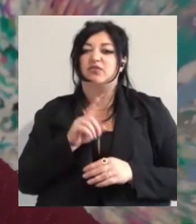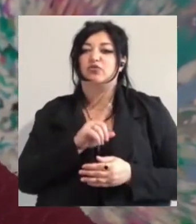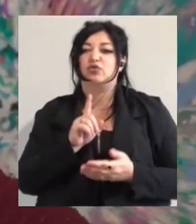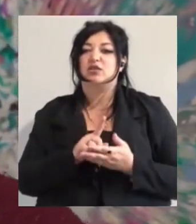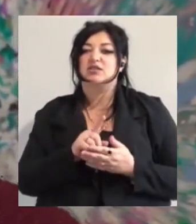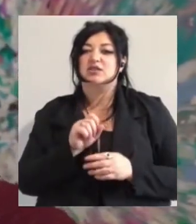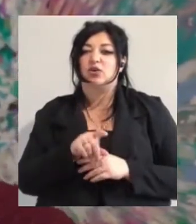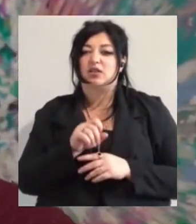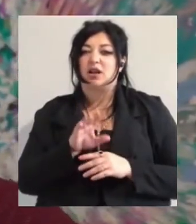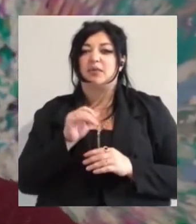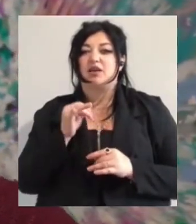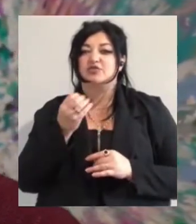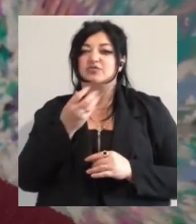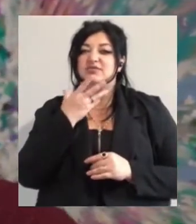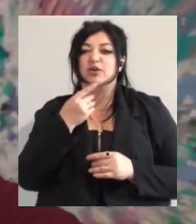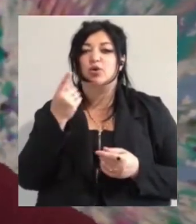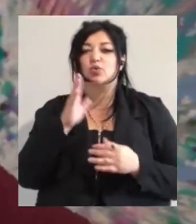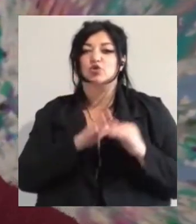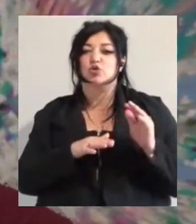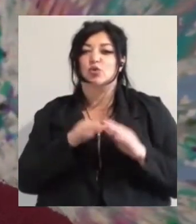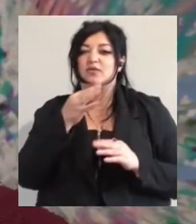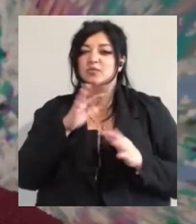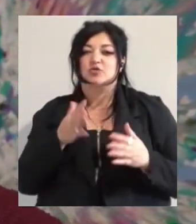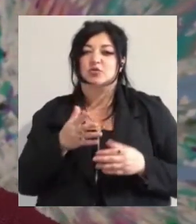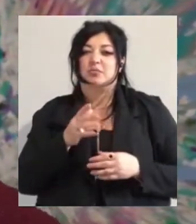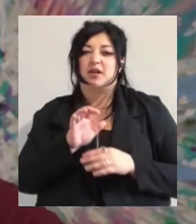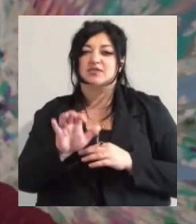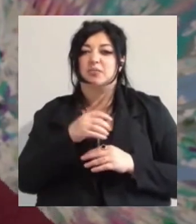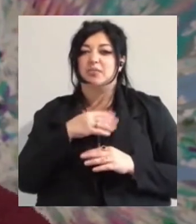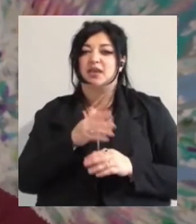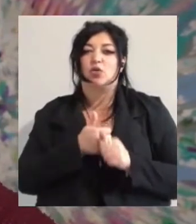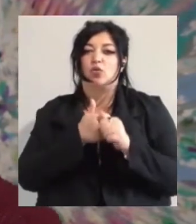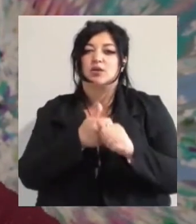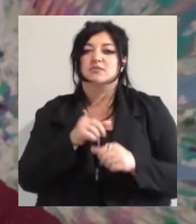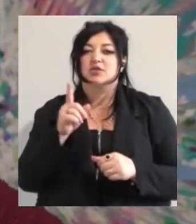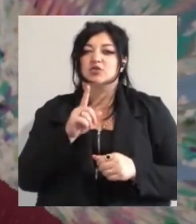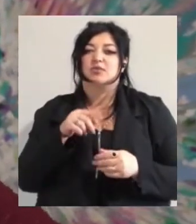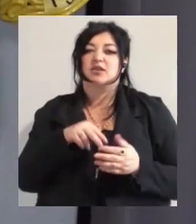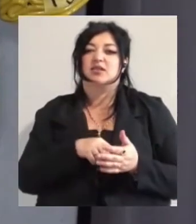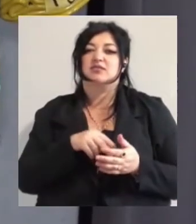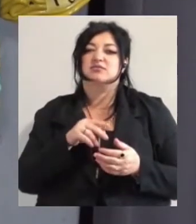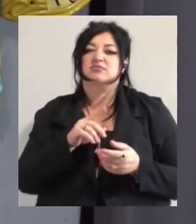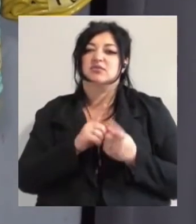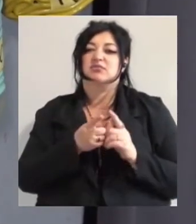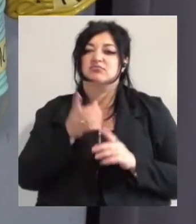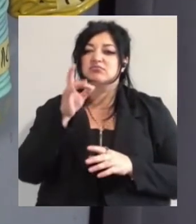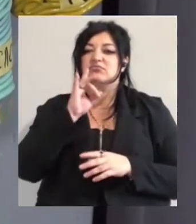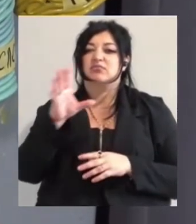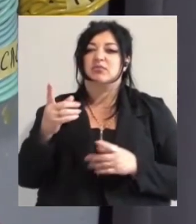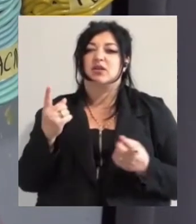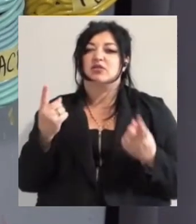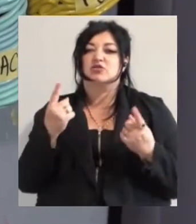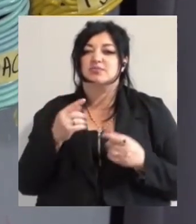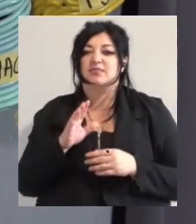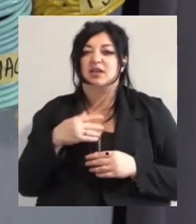буде ручне производство. І ми не гонимося за те, щоб стати большим мусороперерабатываючим заводом. Нам потрібно нашими